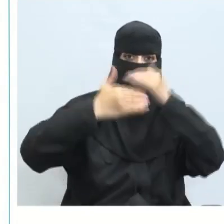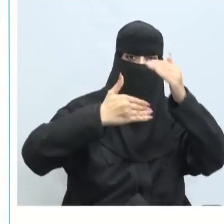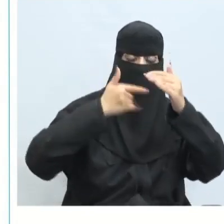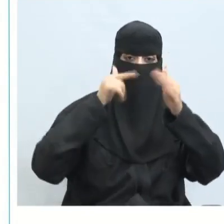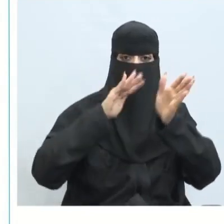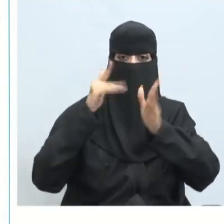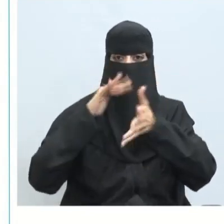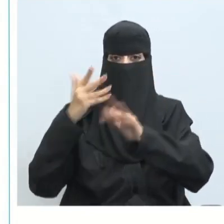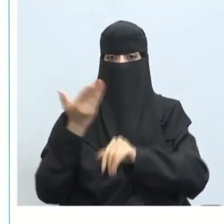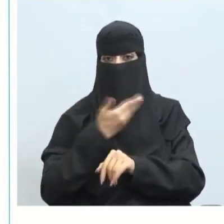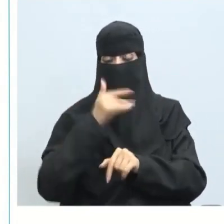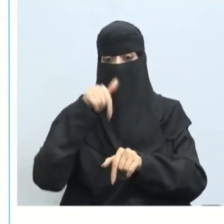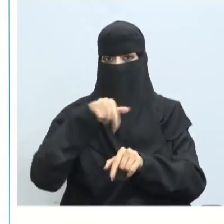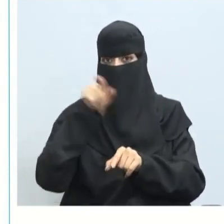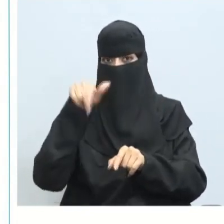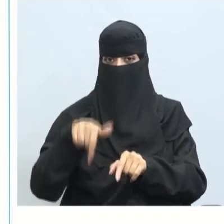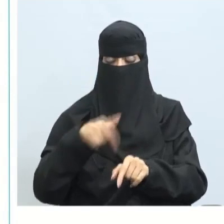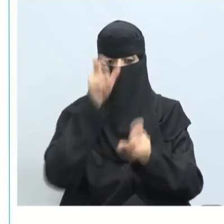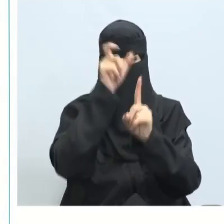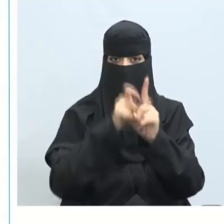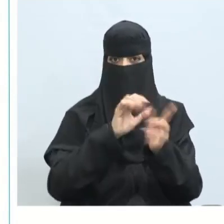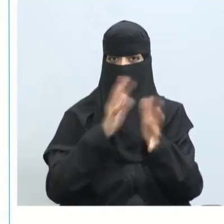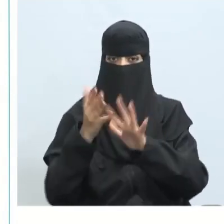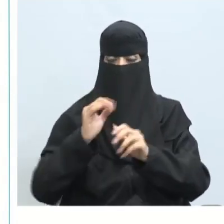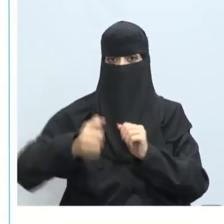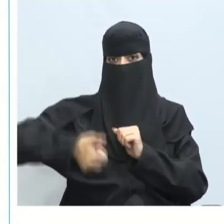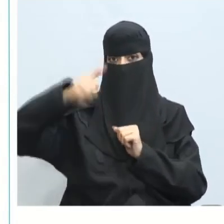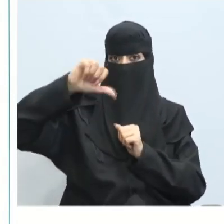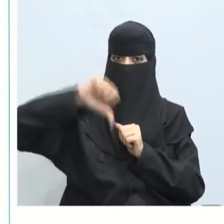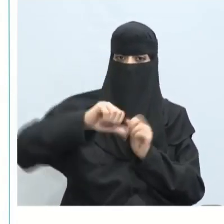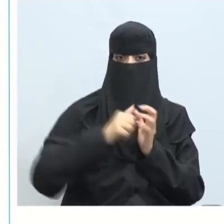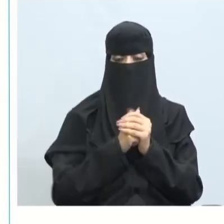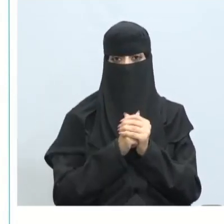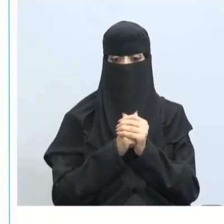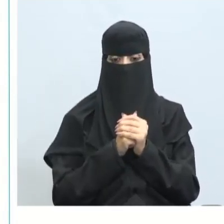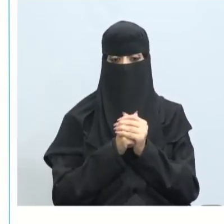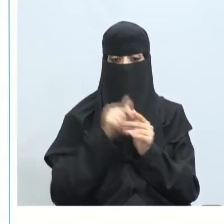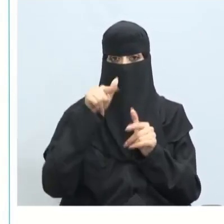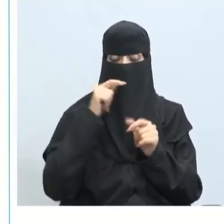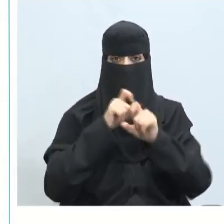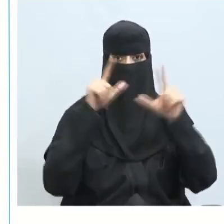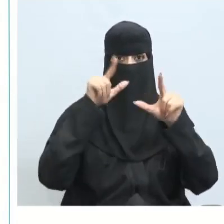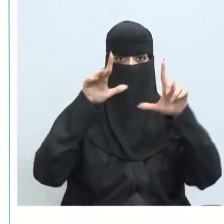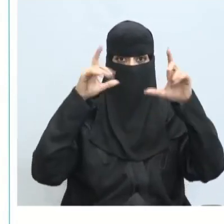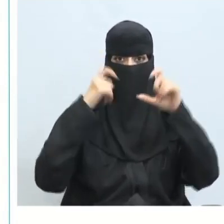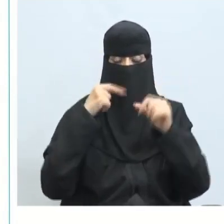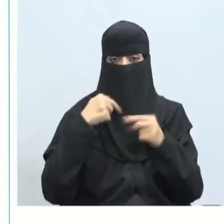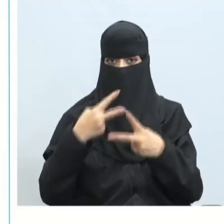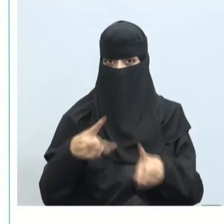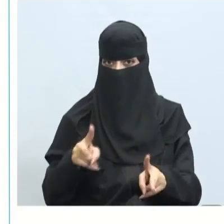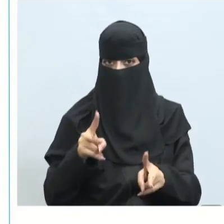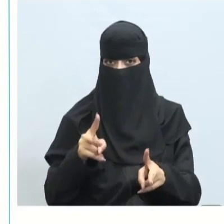قد تؤثر على هذا الموظف سواء إيجابا أو سلبا وتظهر في صورة إما مرضية